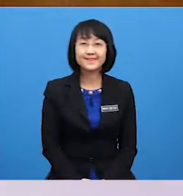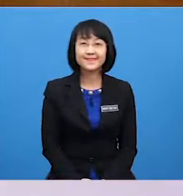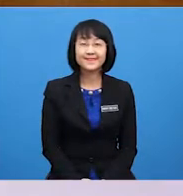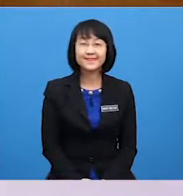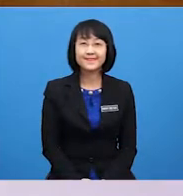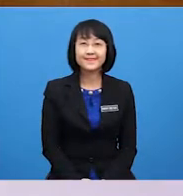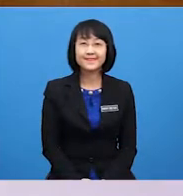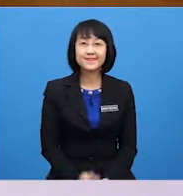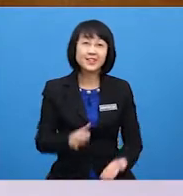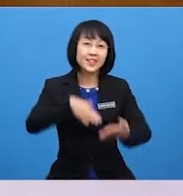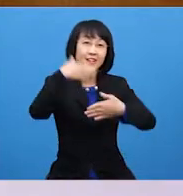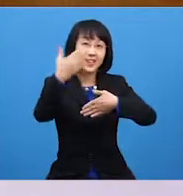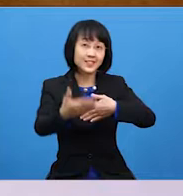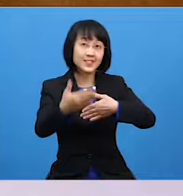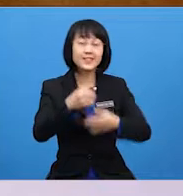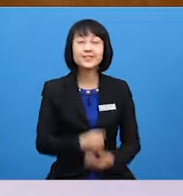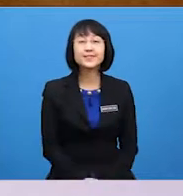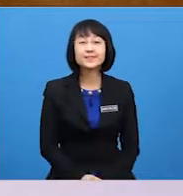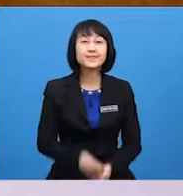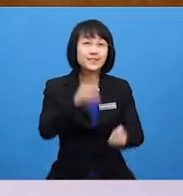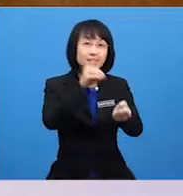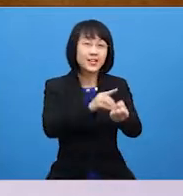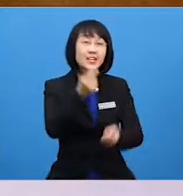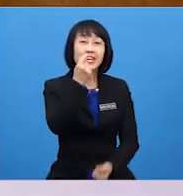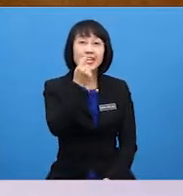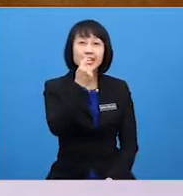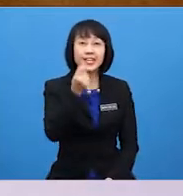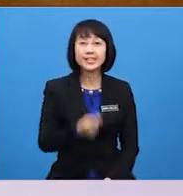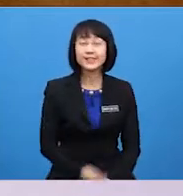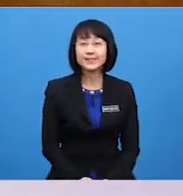Next is Tentis